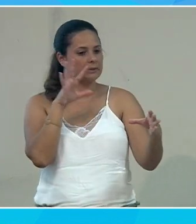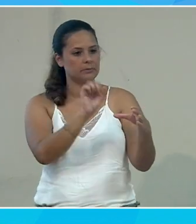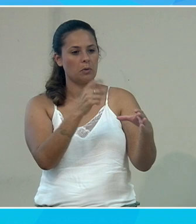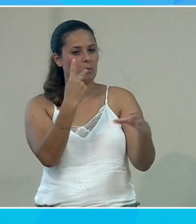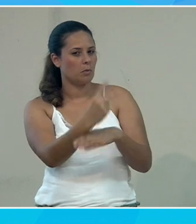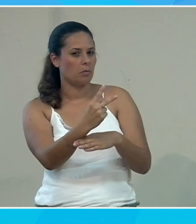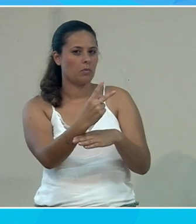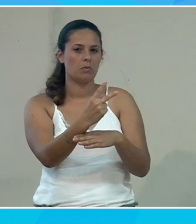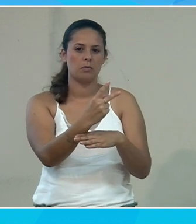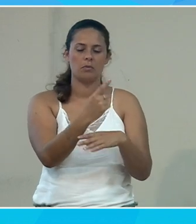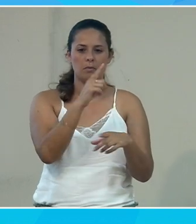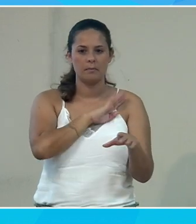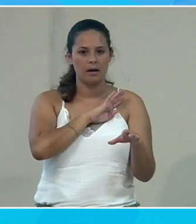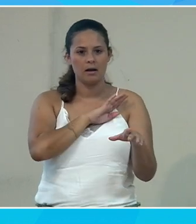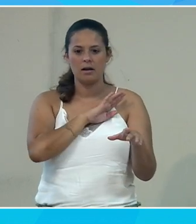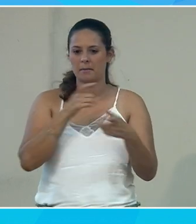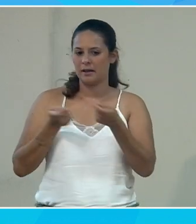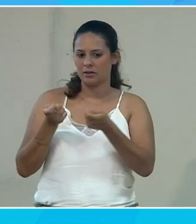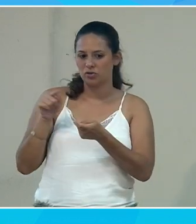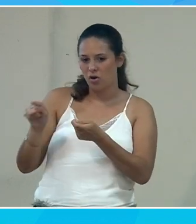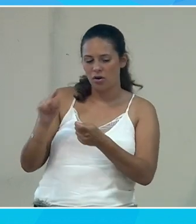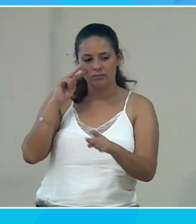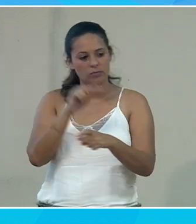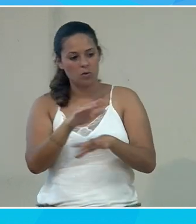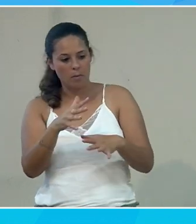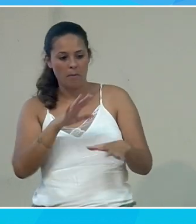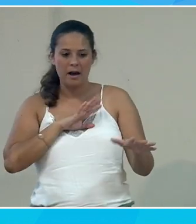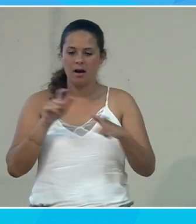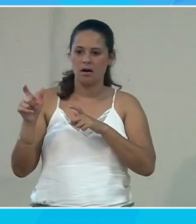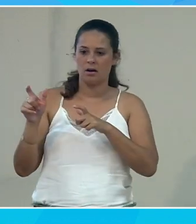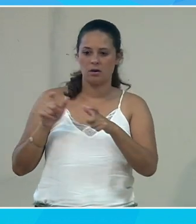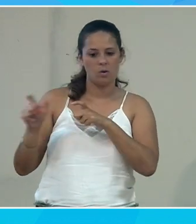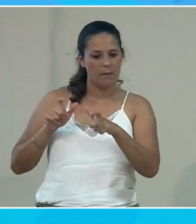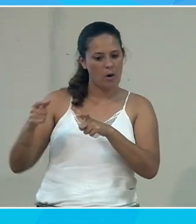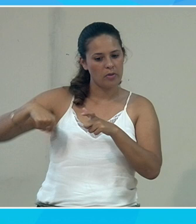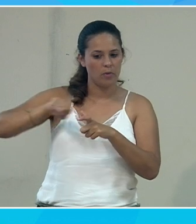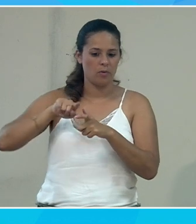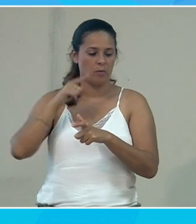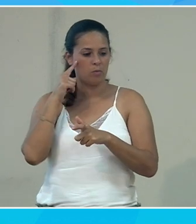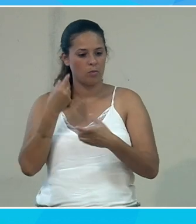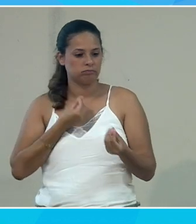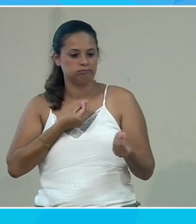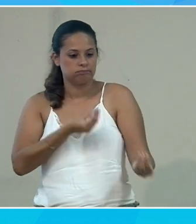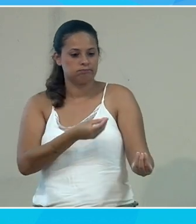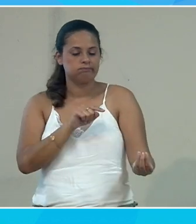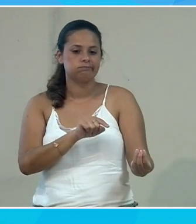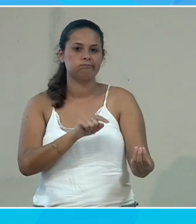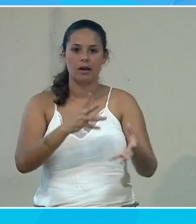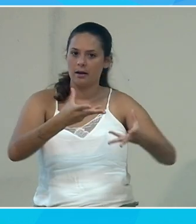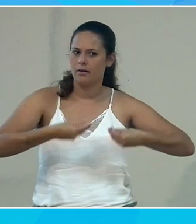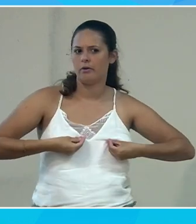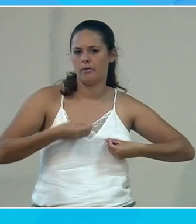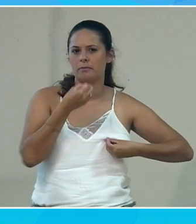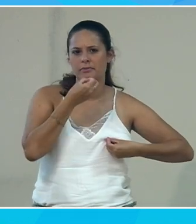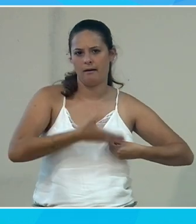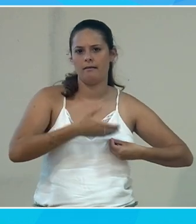changer la perception des managers pour recruter, faut changer la perception des collaborateurs pour pouvoir être à même quelque part d'accueillir des